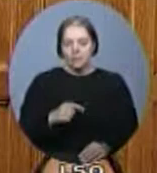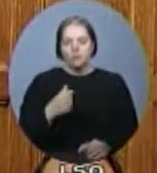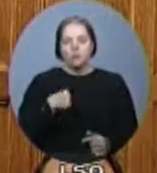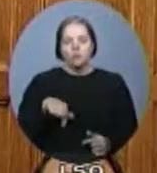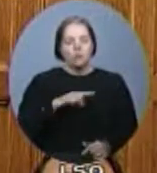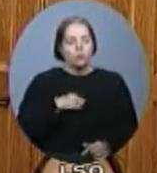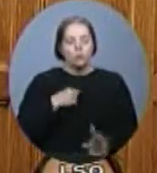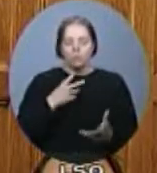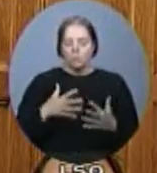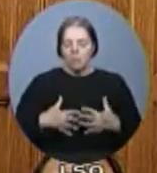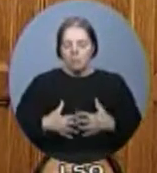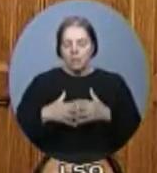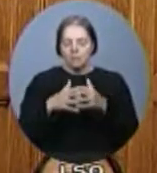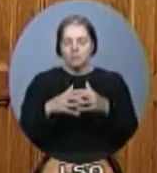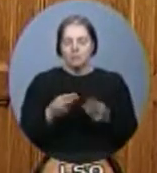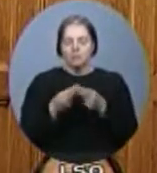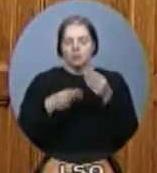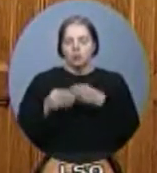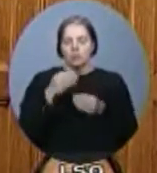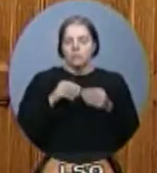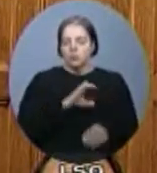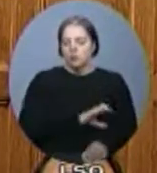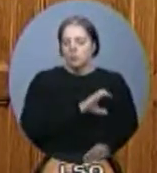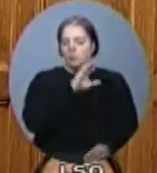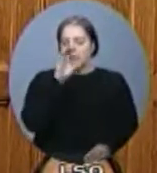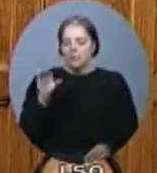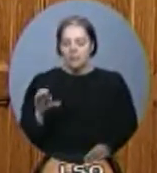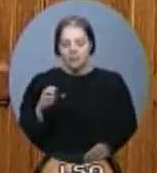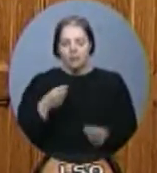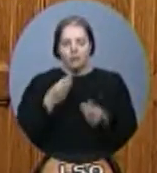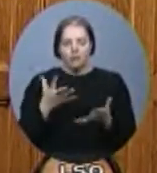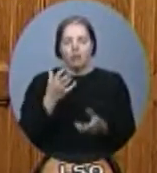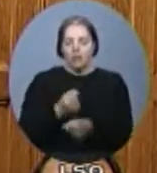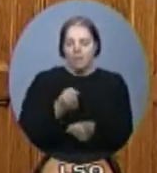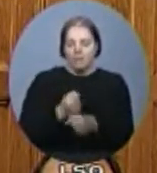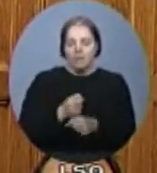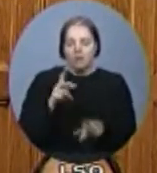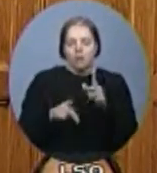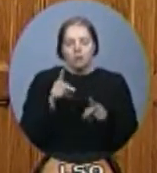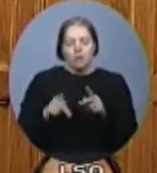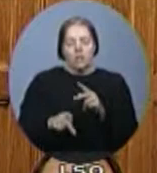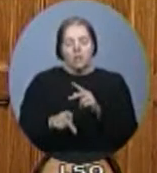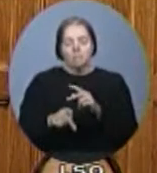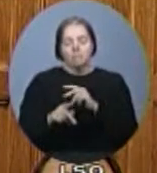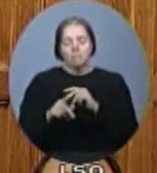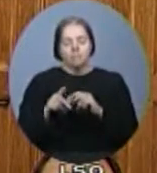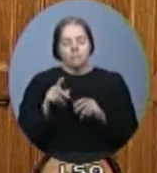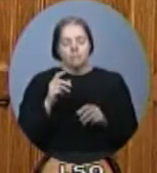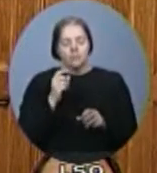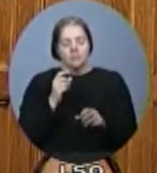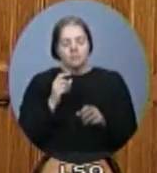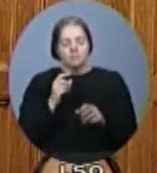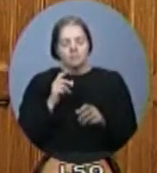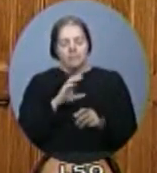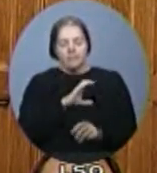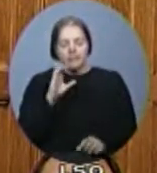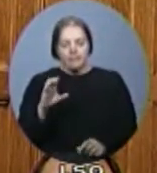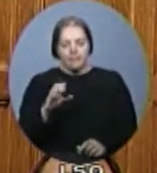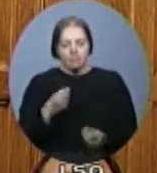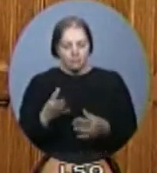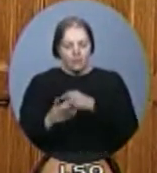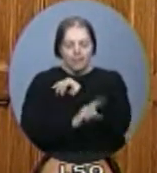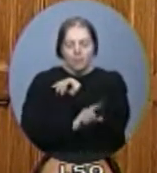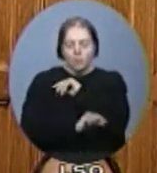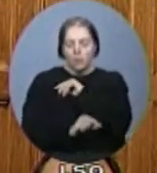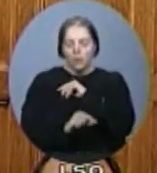du Canada et faisons travailler les Canadiens et les Canadiennes. Nous soutenons la reprise économique en réduisant les